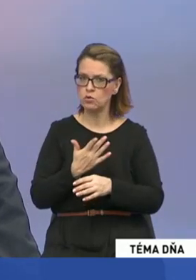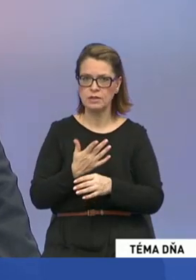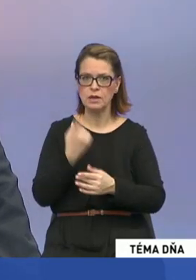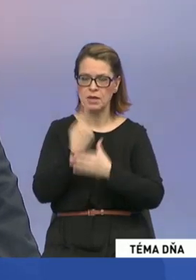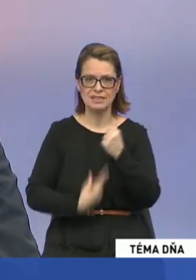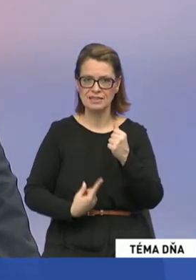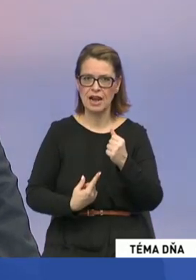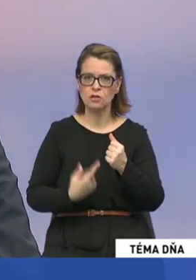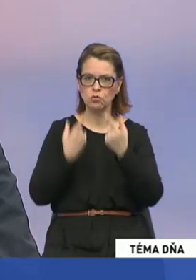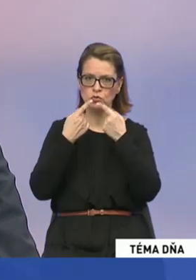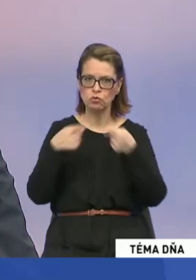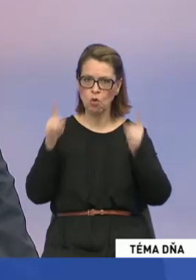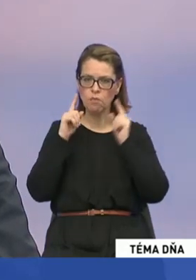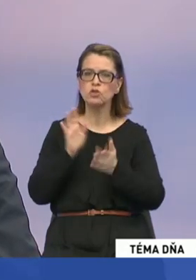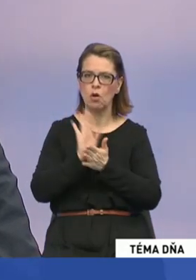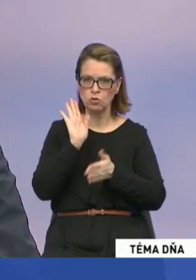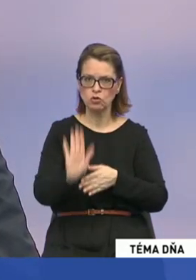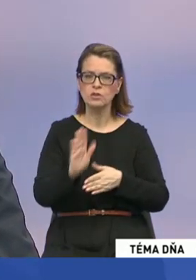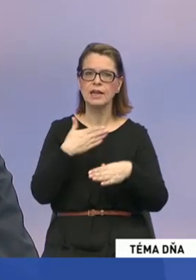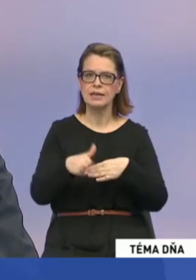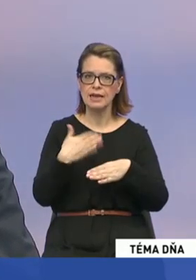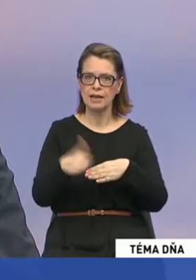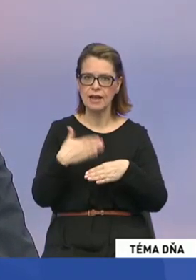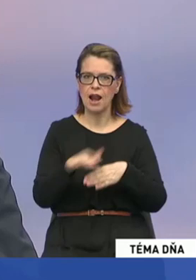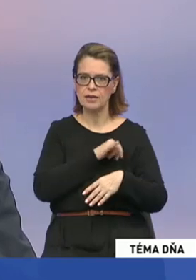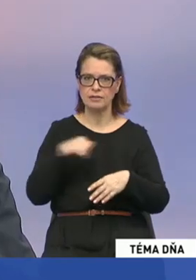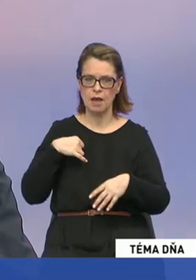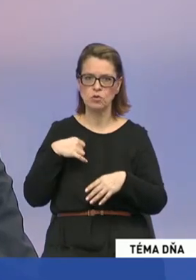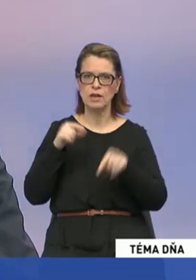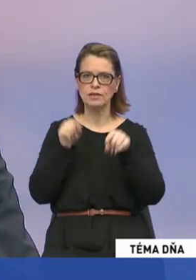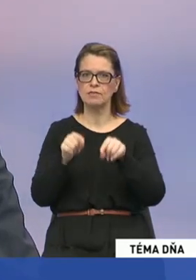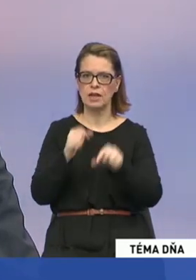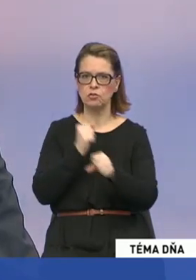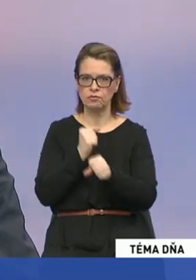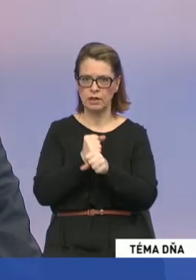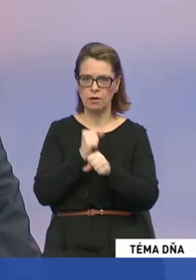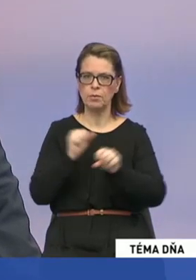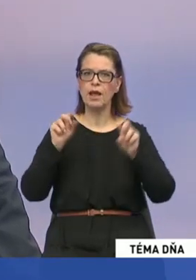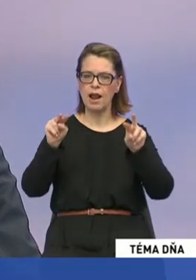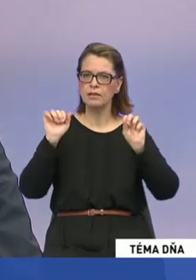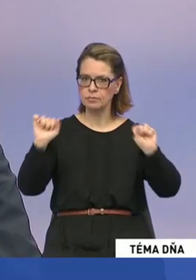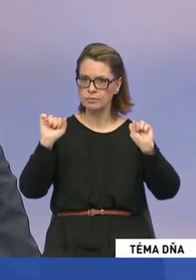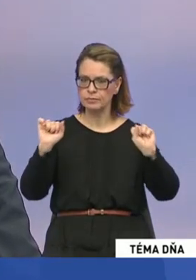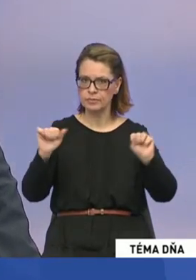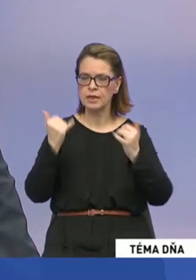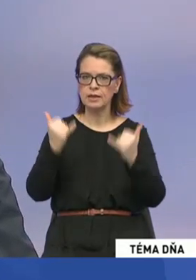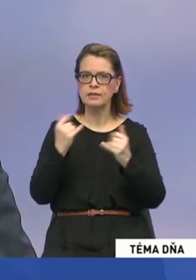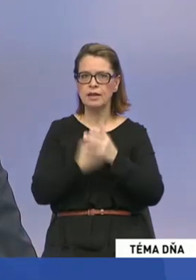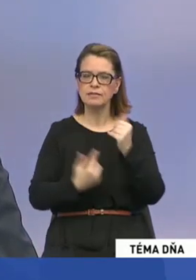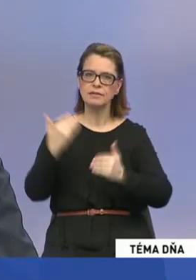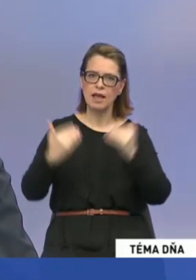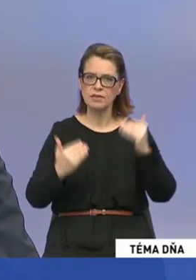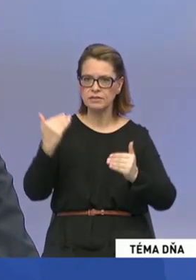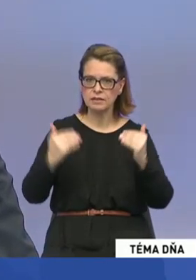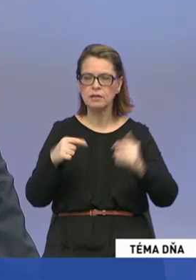výpadok a Slovensko ostane naďalej sebestačné v tej výrobe elektrickej energie. Dnes sme mierne deficitní. následne